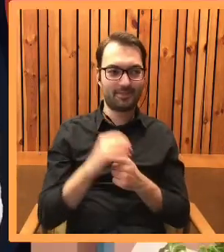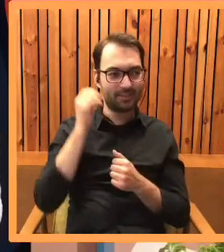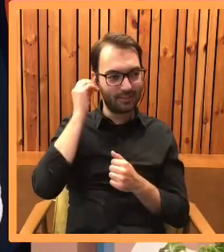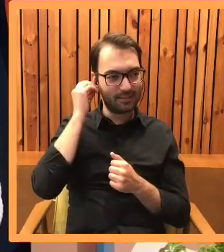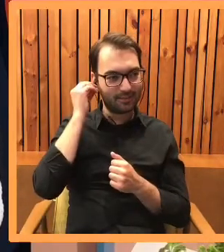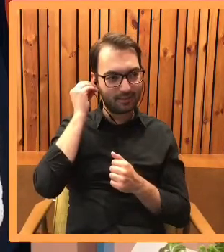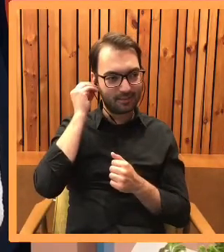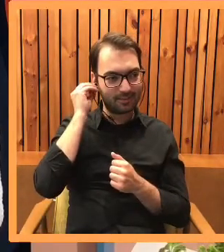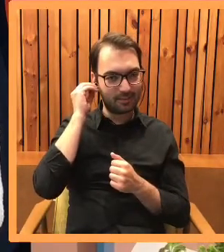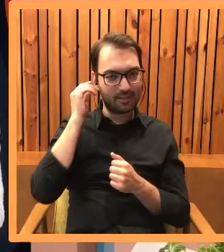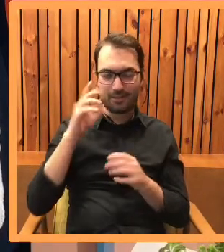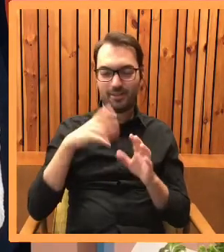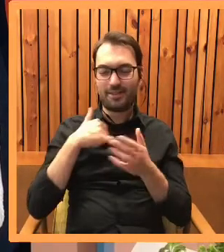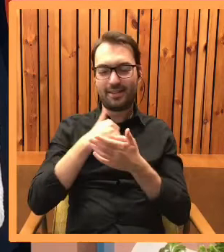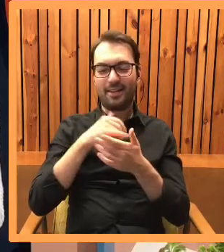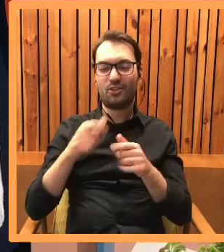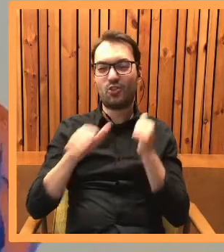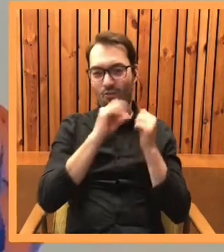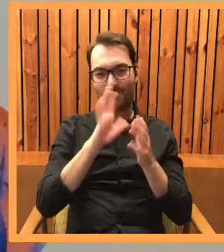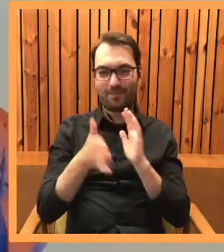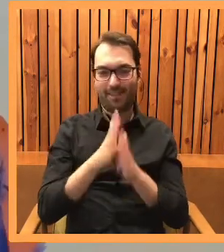słowa nie było. Ja to wymazuję w takim razie.